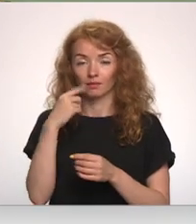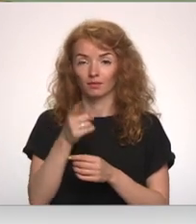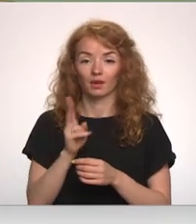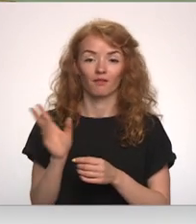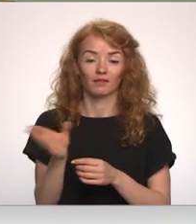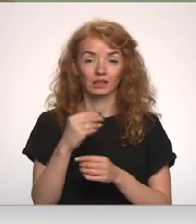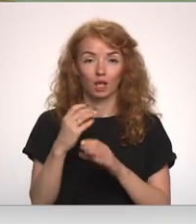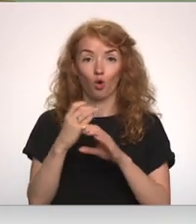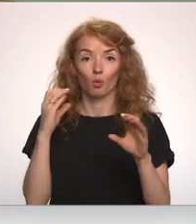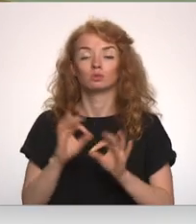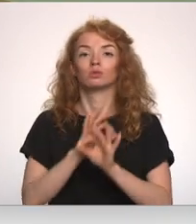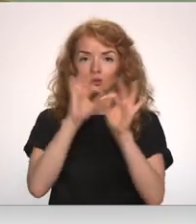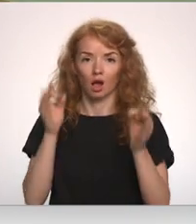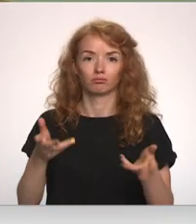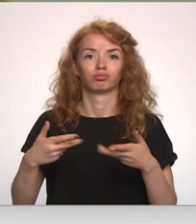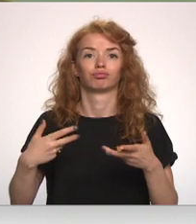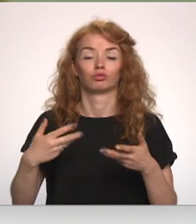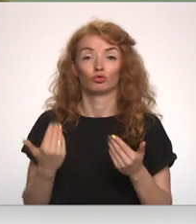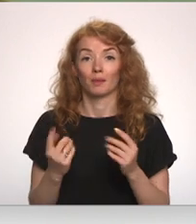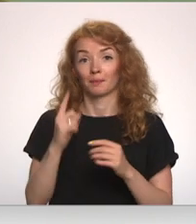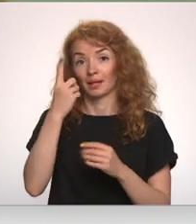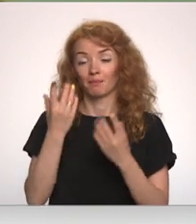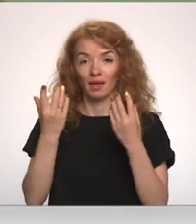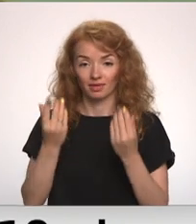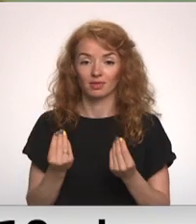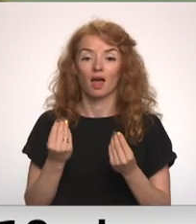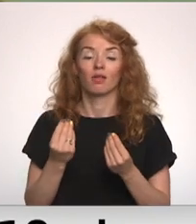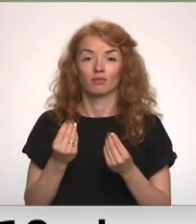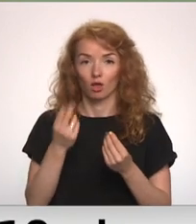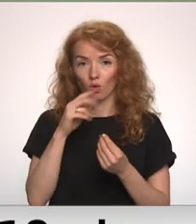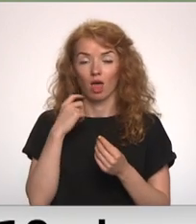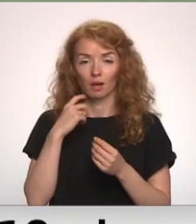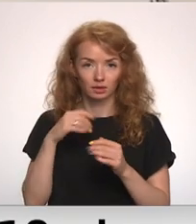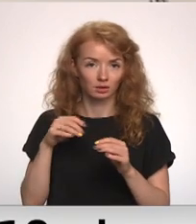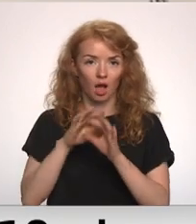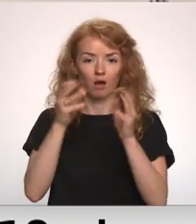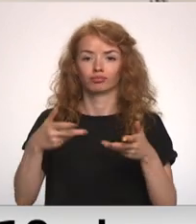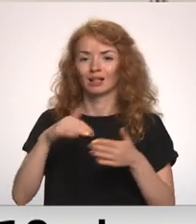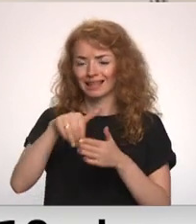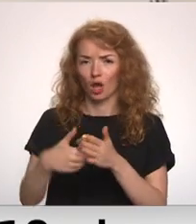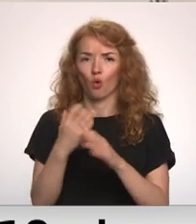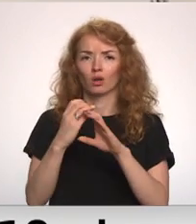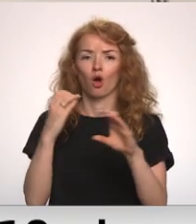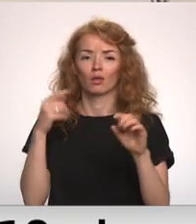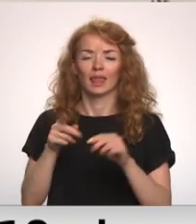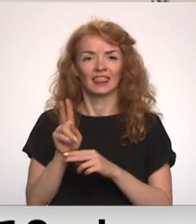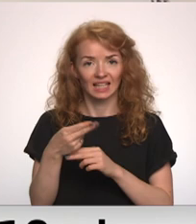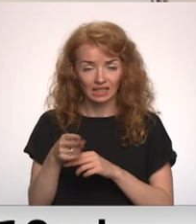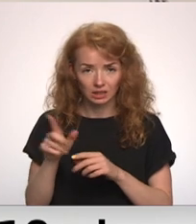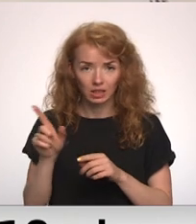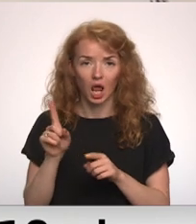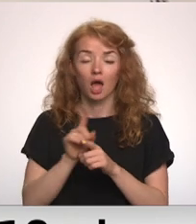autobusi izies uz līnijas. Līdz ar to šodien pirmā dienā preļos un Jākapelī iziet visi pilnīgi jauni autobusi. Tur arī dzinēji